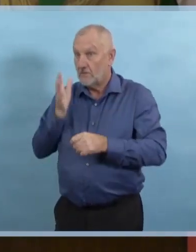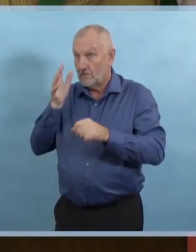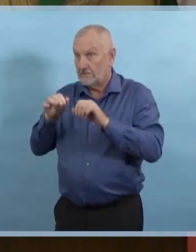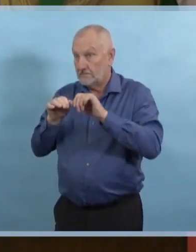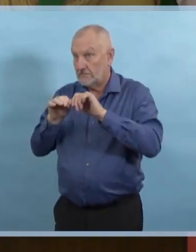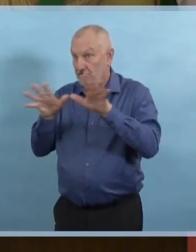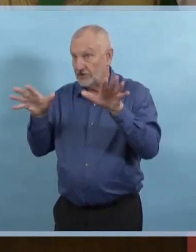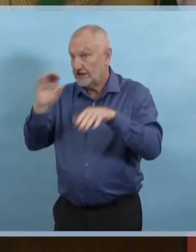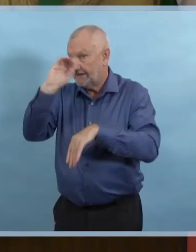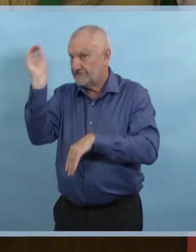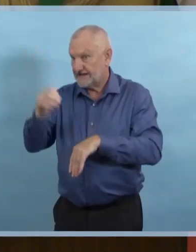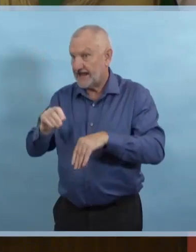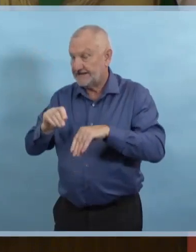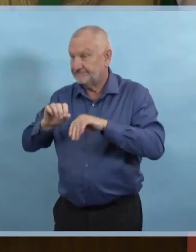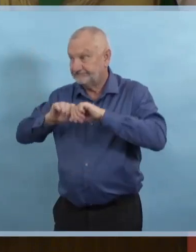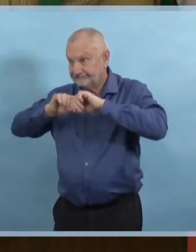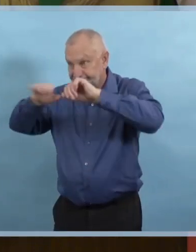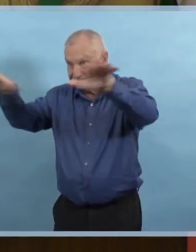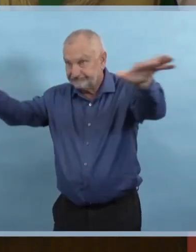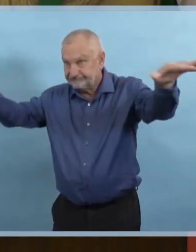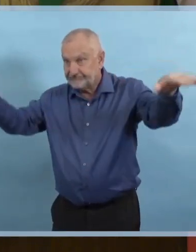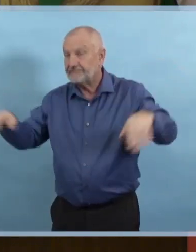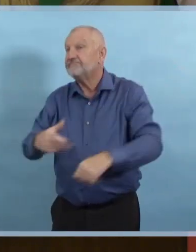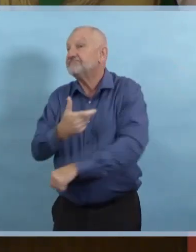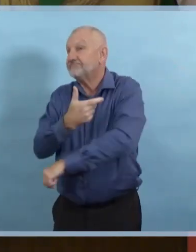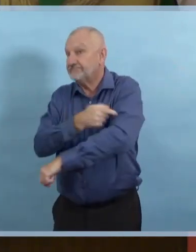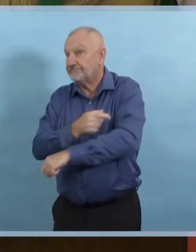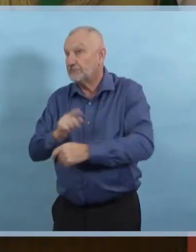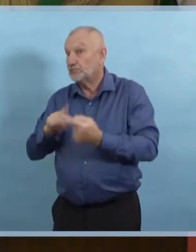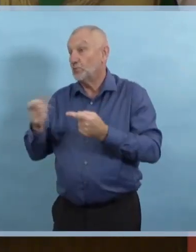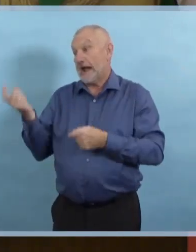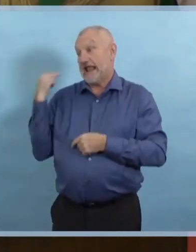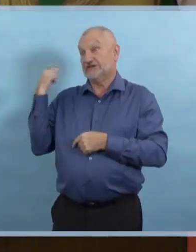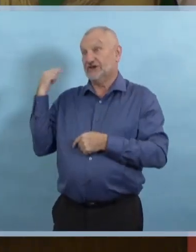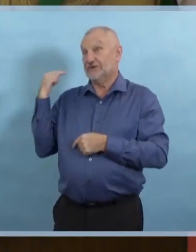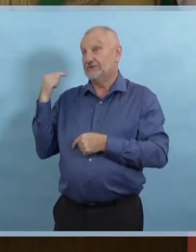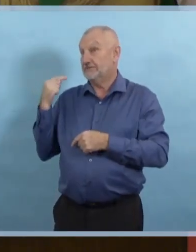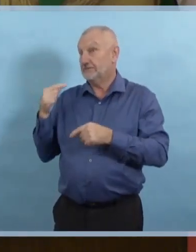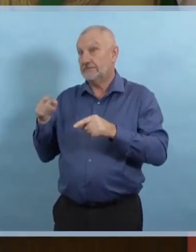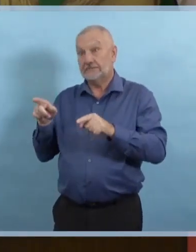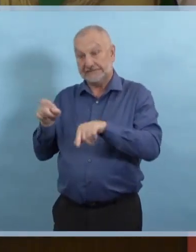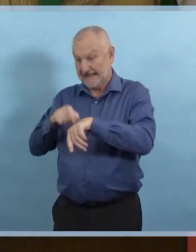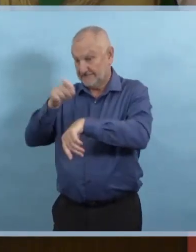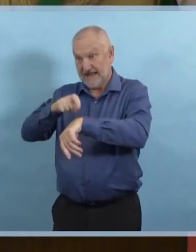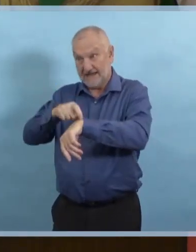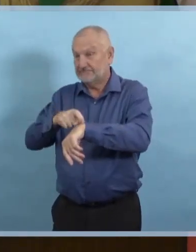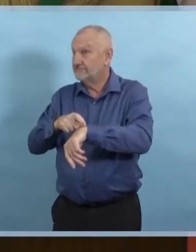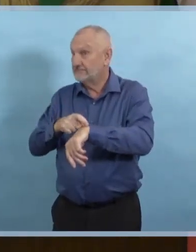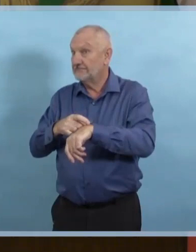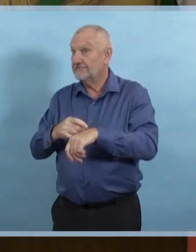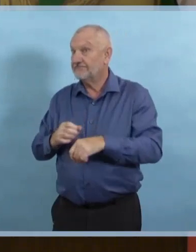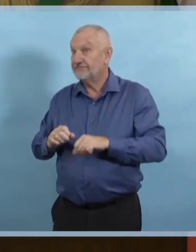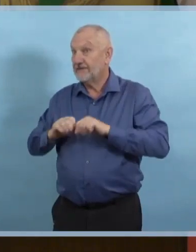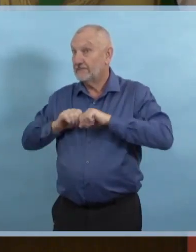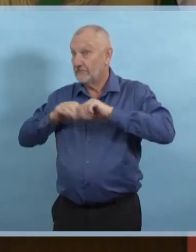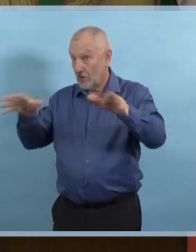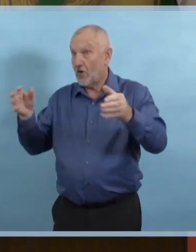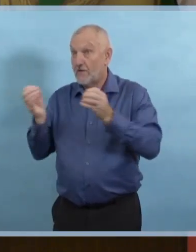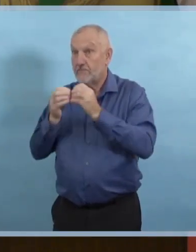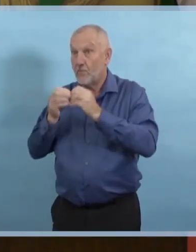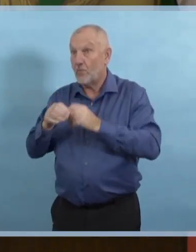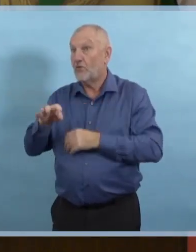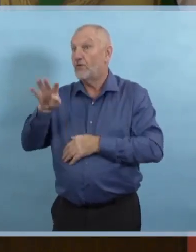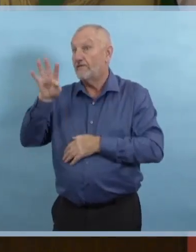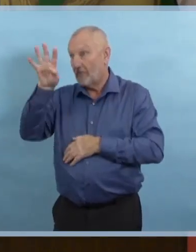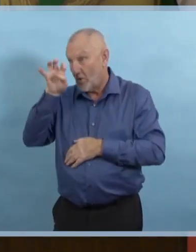présente. Et nous avons déjà donné plus de 4000 doses du vaccin. Donc, le vaccin existe et j'encourage tous les manitobains